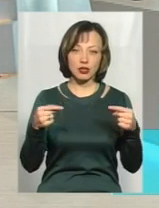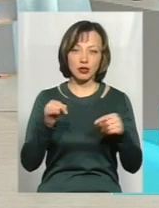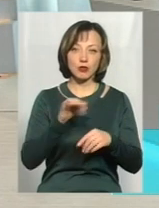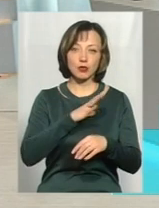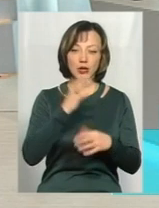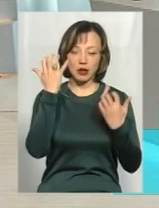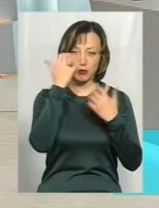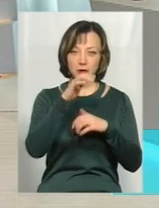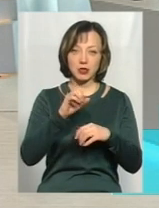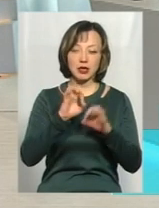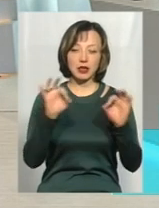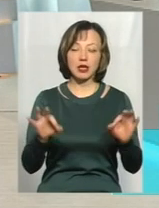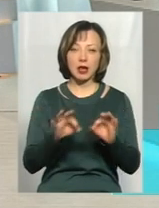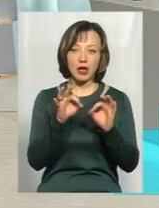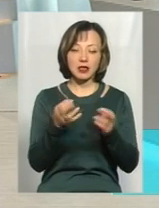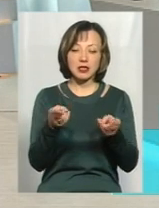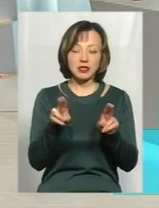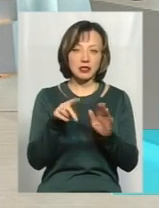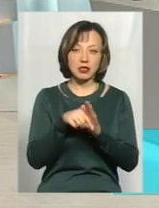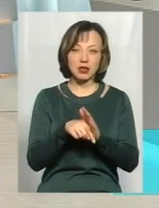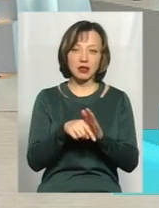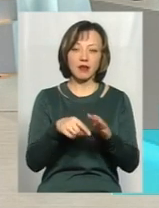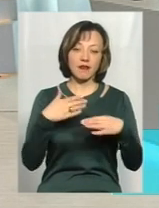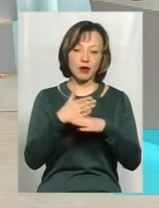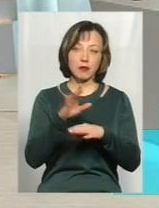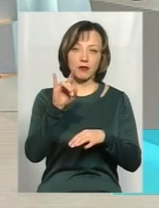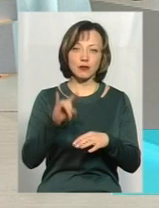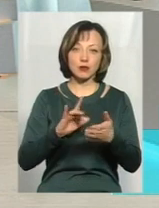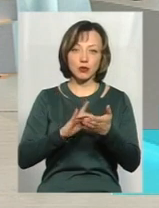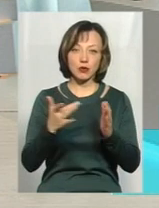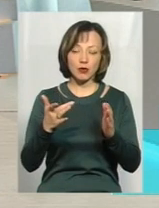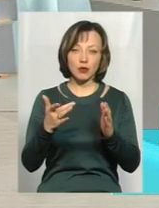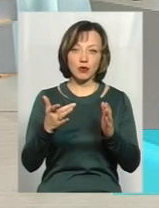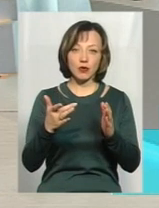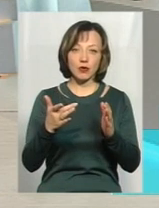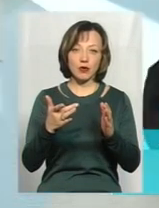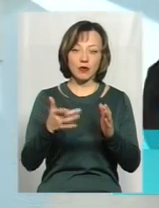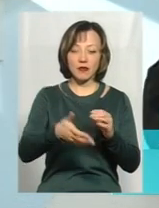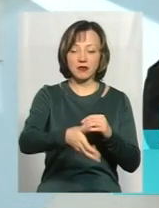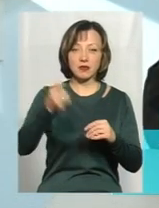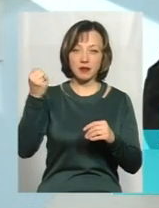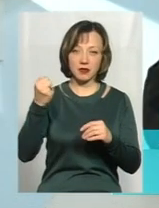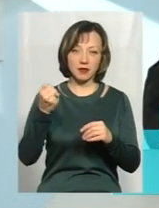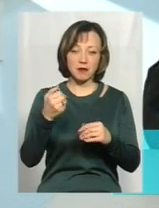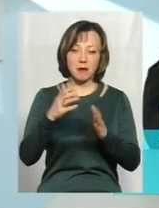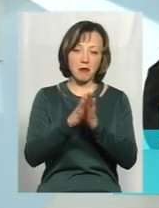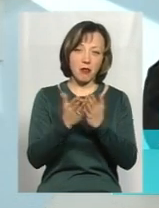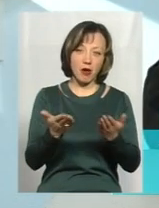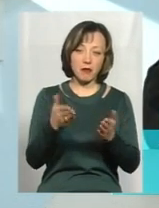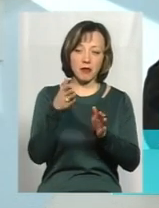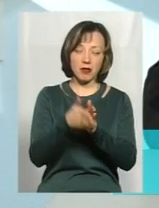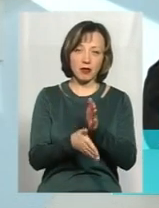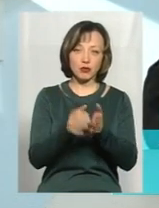бути непомічним. Адже ніяких слідів не залишиться, вибив скло, підняв рукою предмет, який там, чи сумка, чи папка з